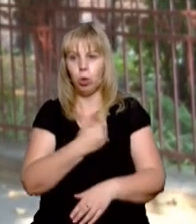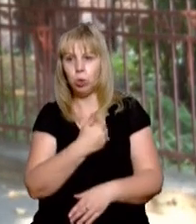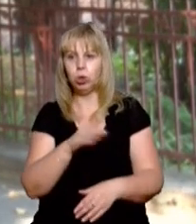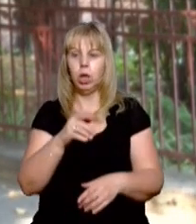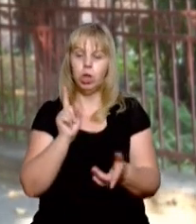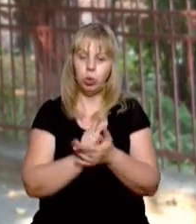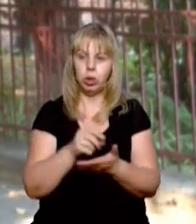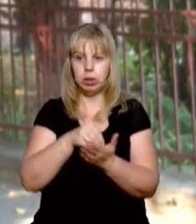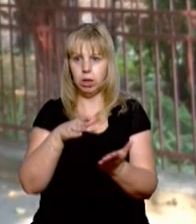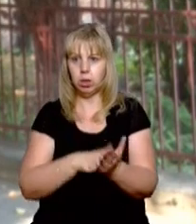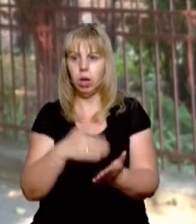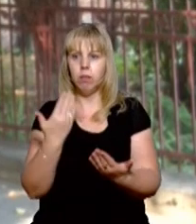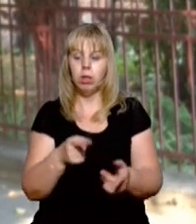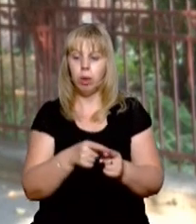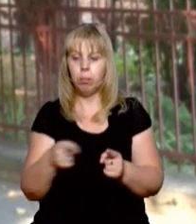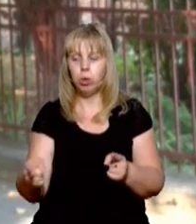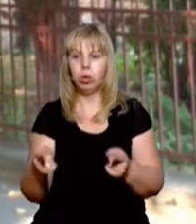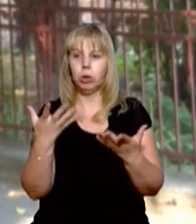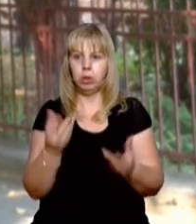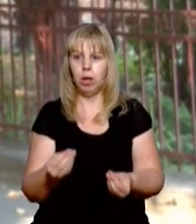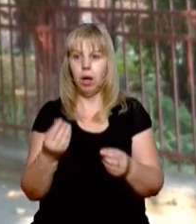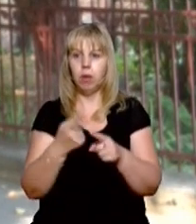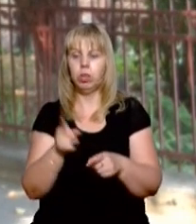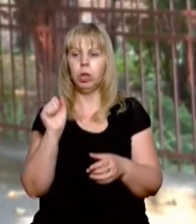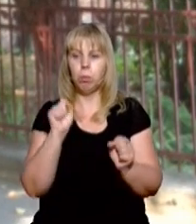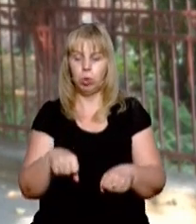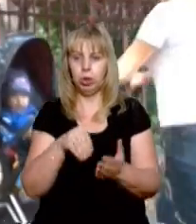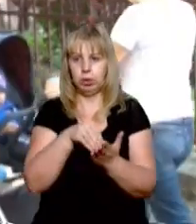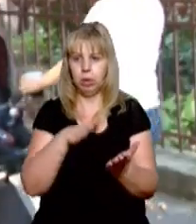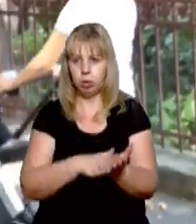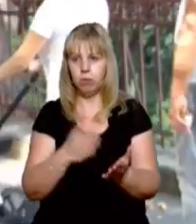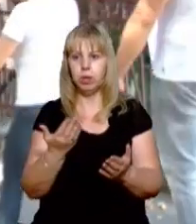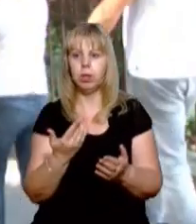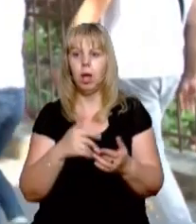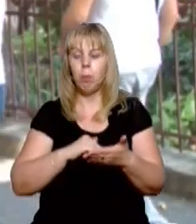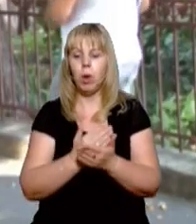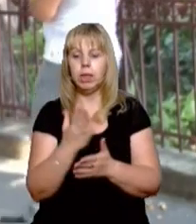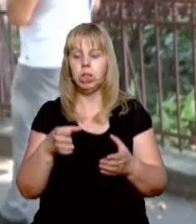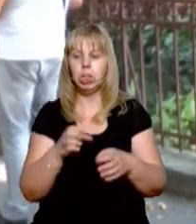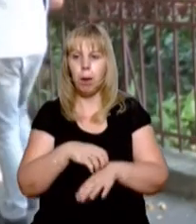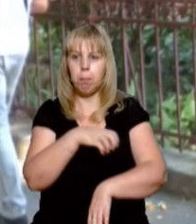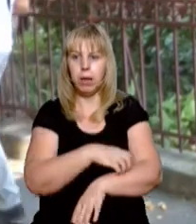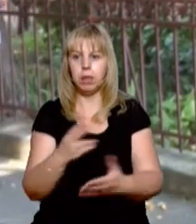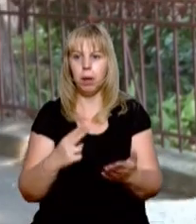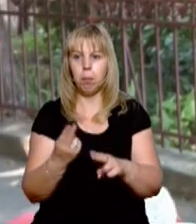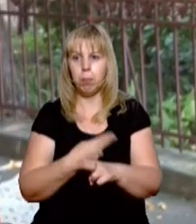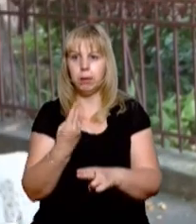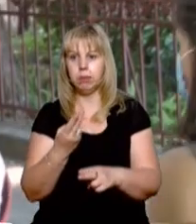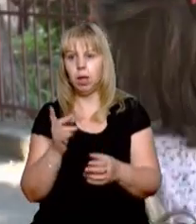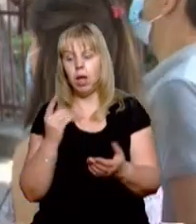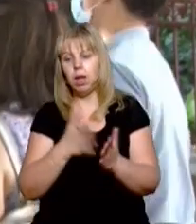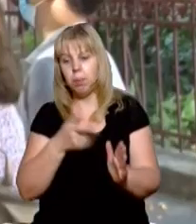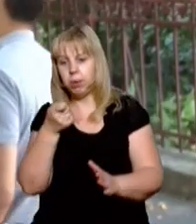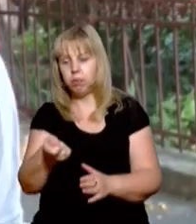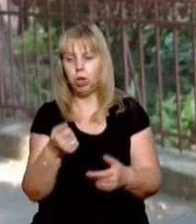мусять зареєструватися. Відповідно, протягом цього проміжку часу вони можуть зареєструватися. По-друге, політичні партії десь чекають або